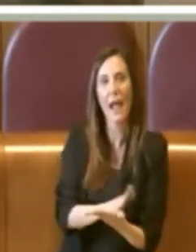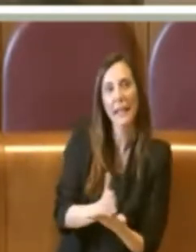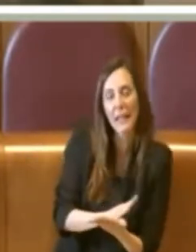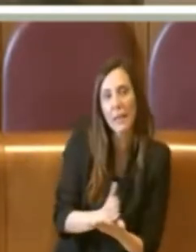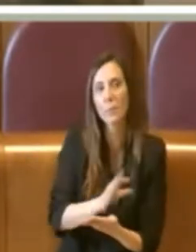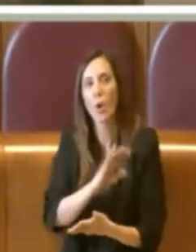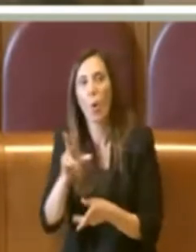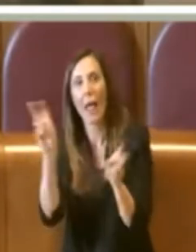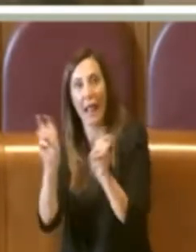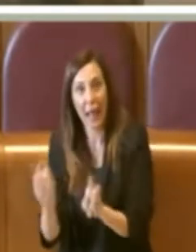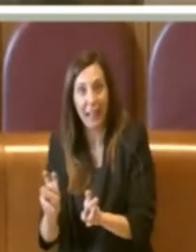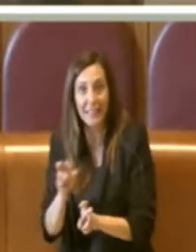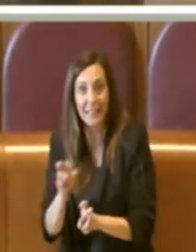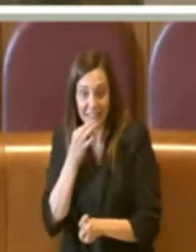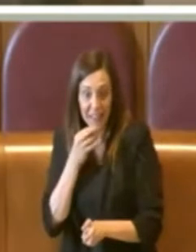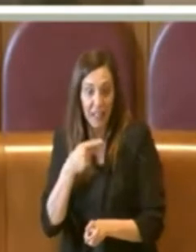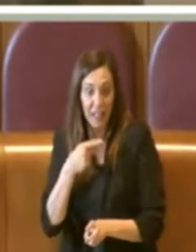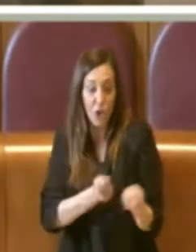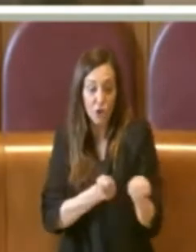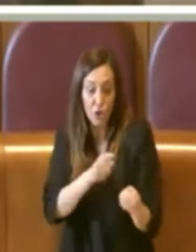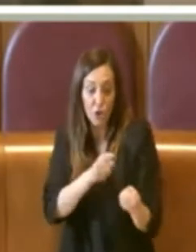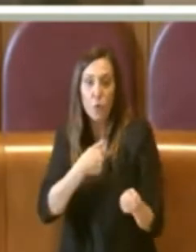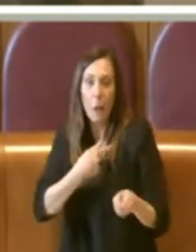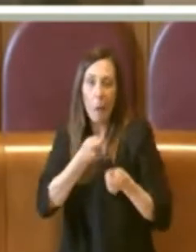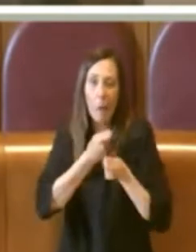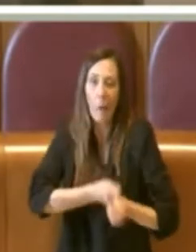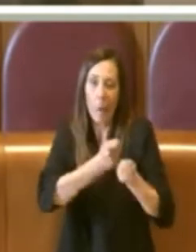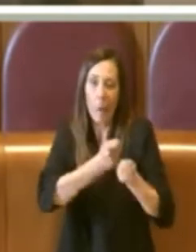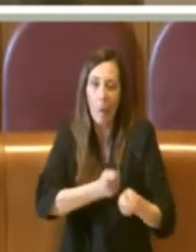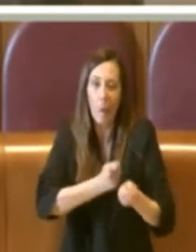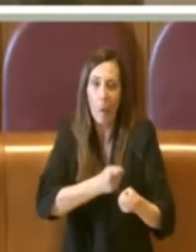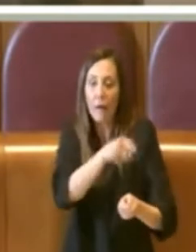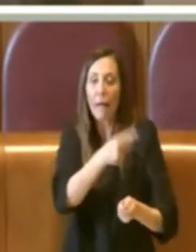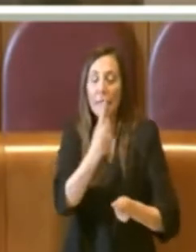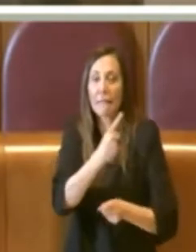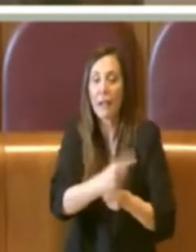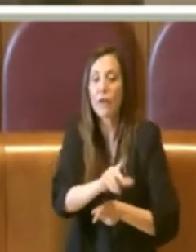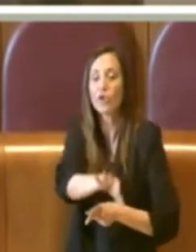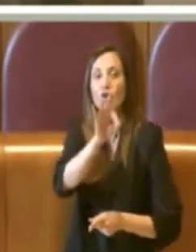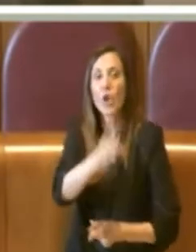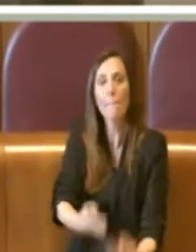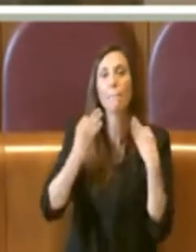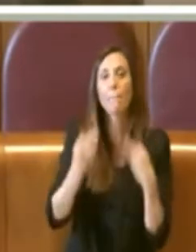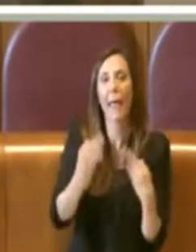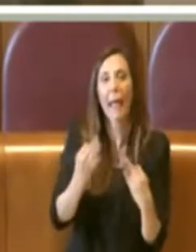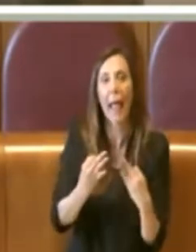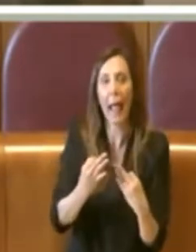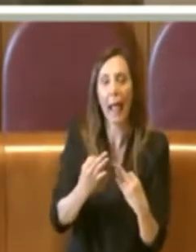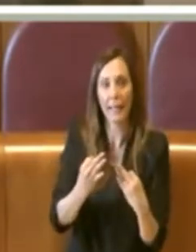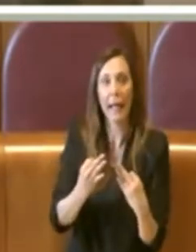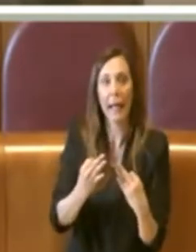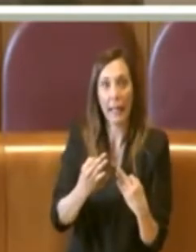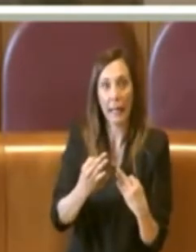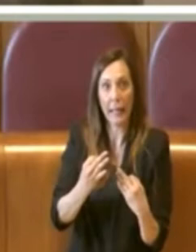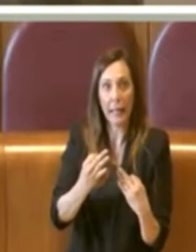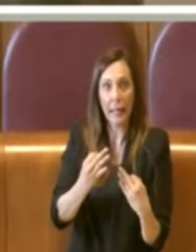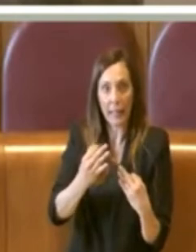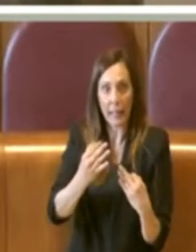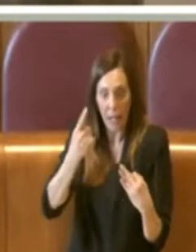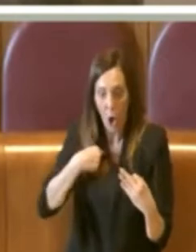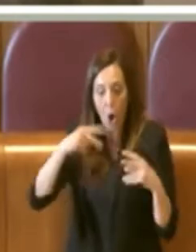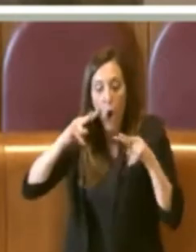incentivo anche il gestore ad andare in una certa direzione e la mia funzione di controllo può essere